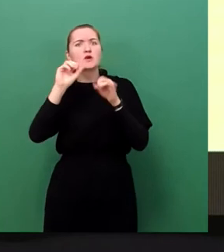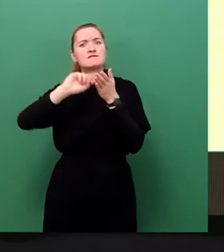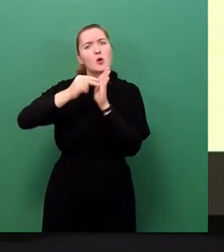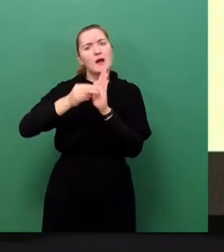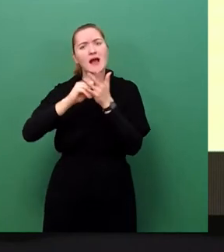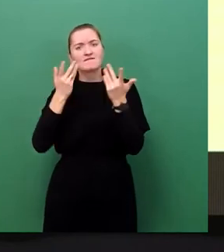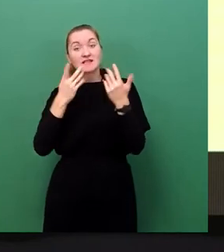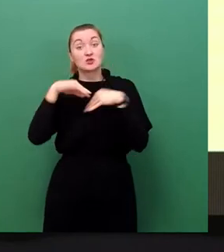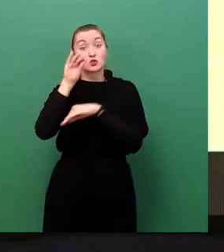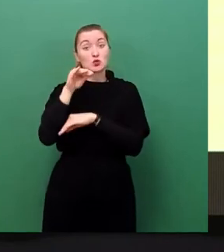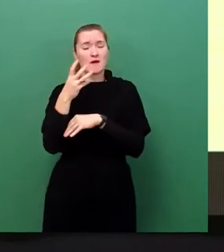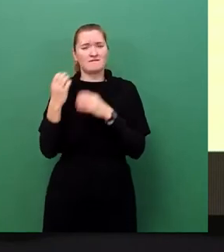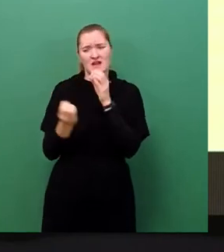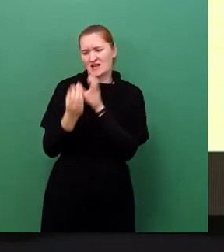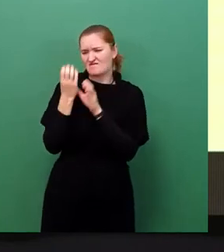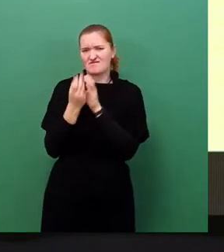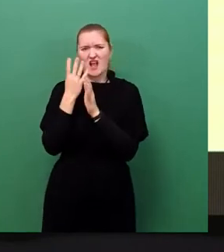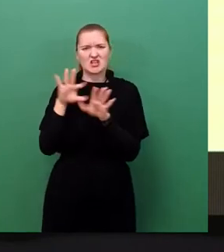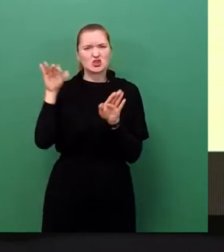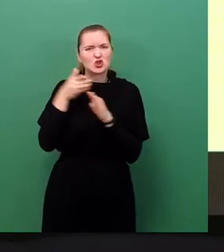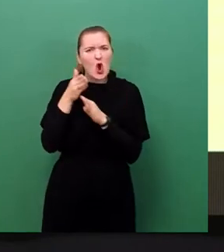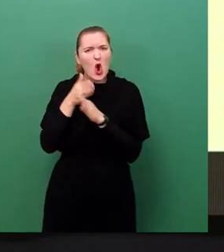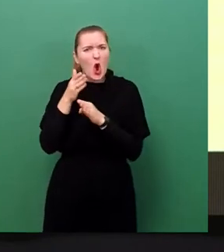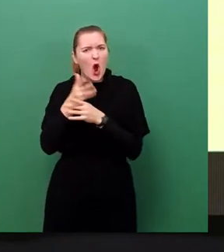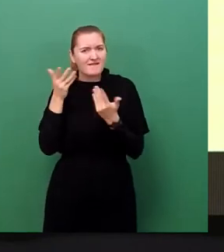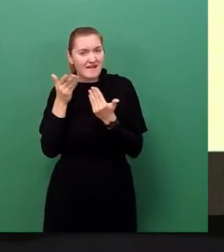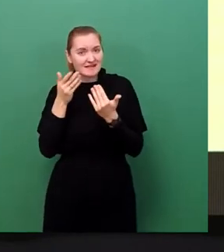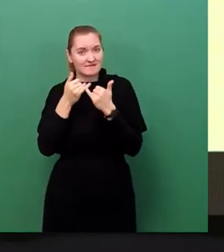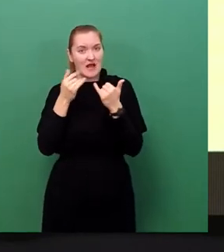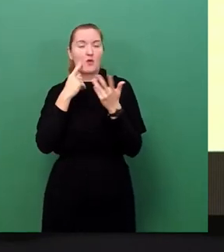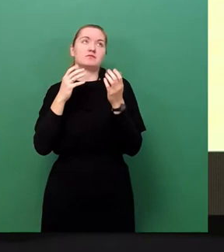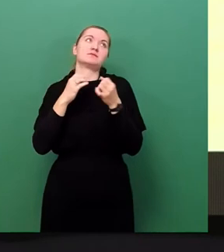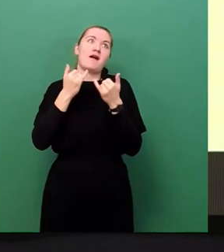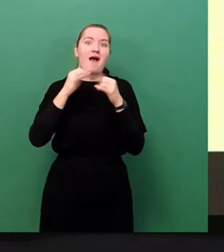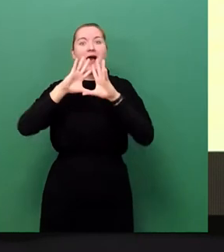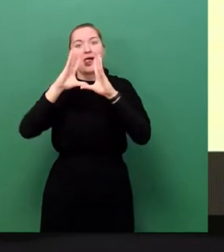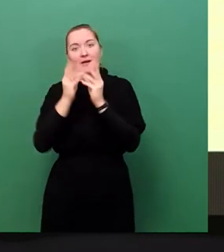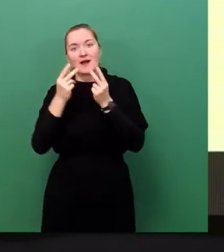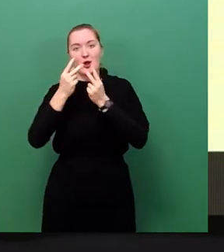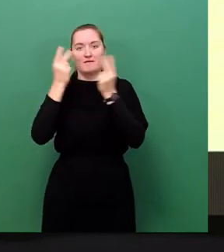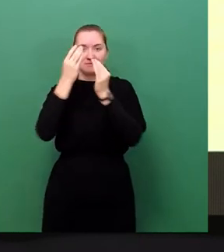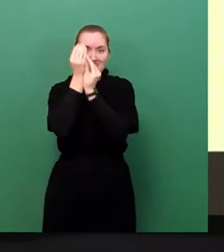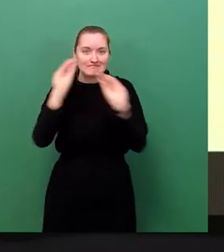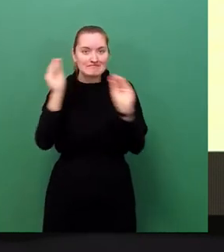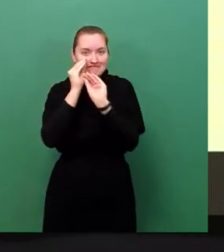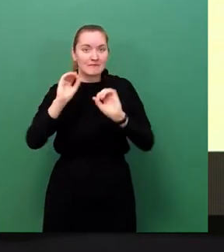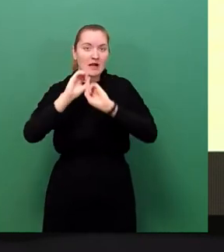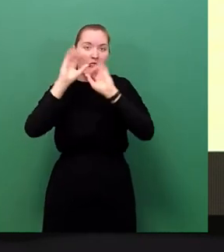geben? Und dass aus Sicherheitsgründen nicht alle Maßnahmen und Gefährdungsanalysen öffentlich dargestellt werden, ist, denke ich,